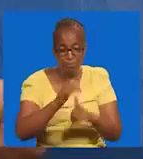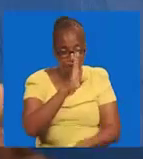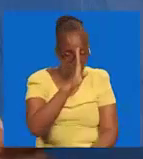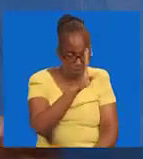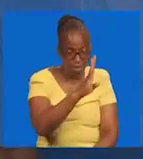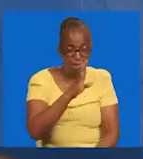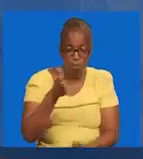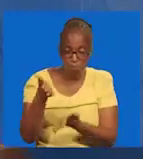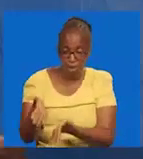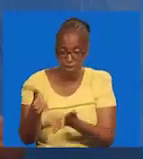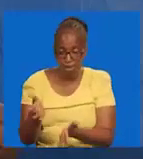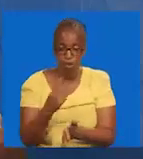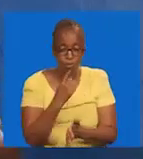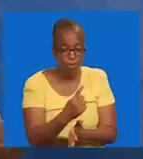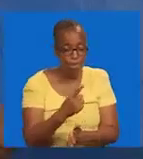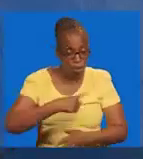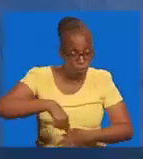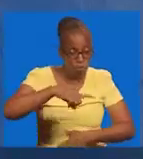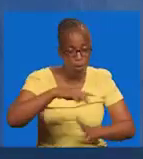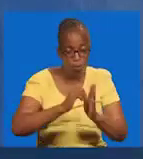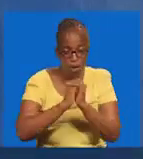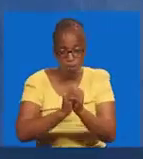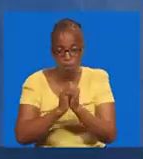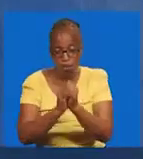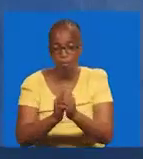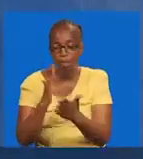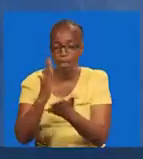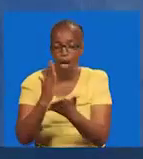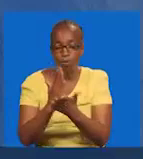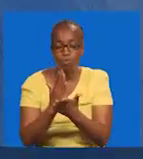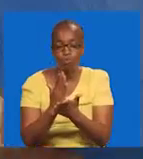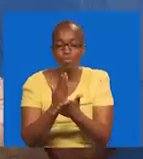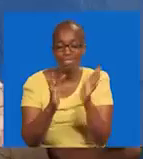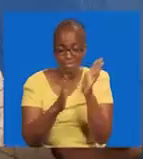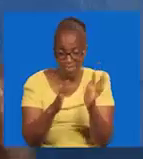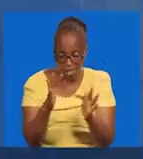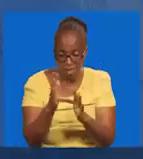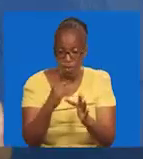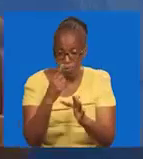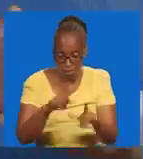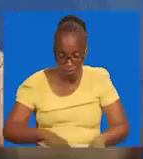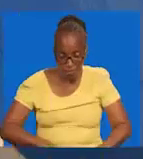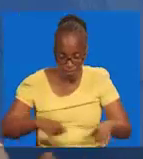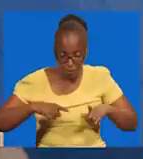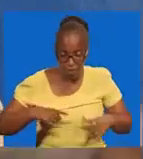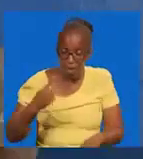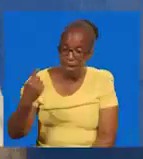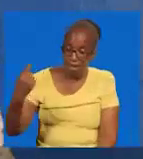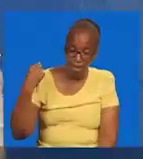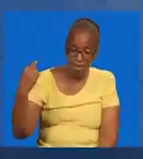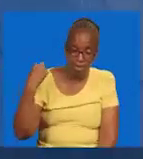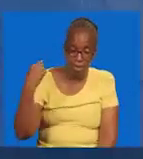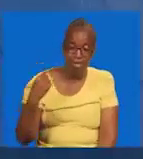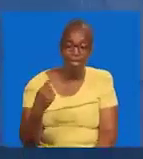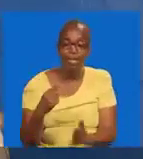Tunasema. Sisi tunamuabudu yesu alie hai. Kwa zababu jana. Siku ya sabato. Yesu